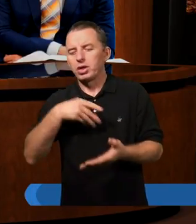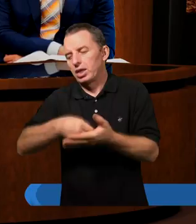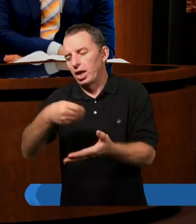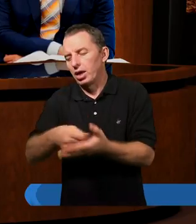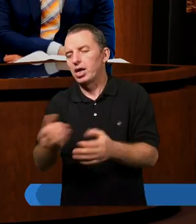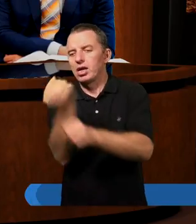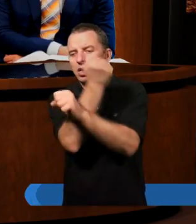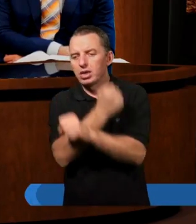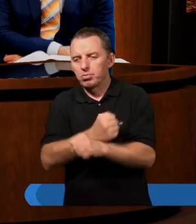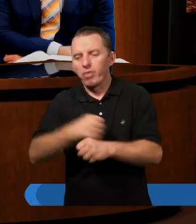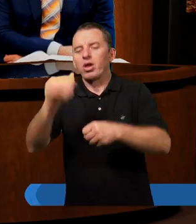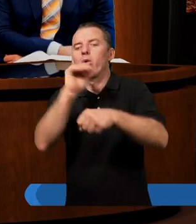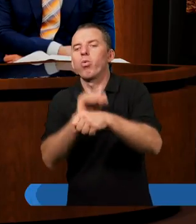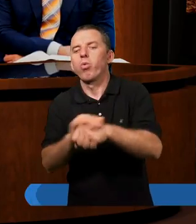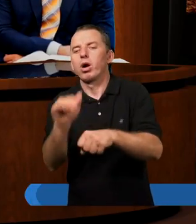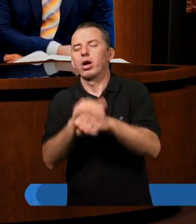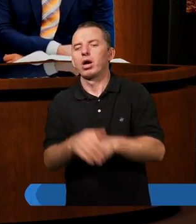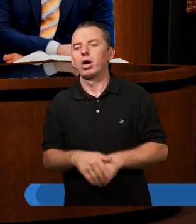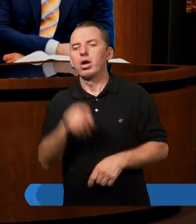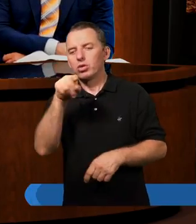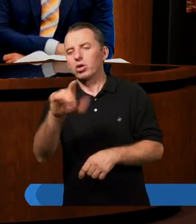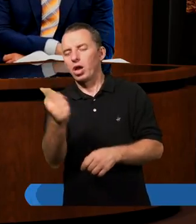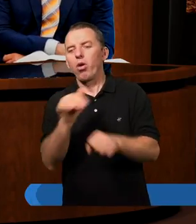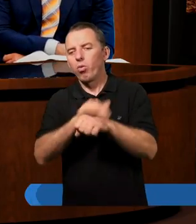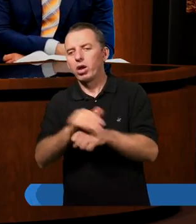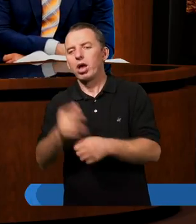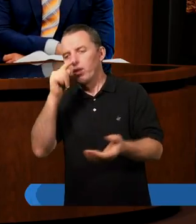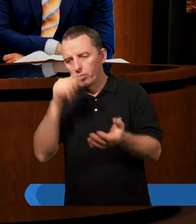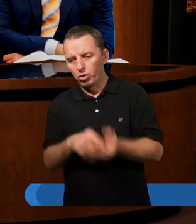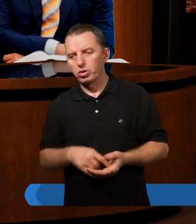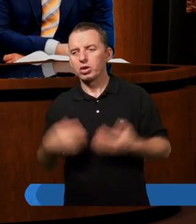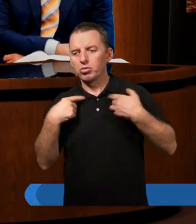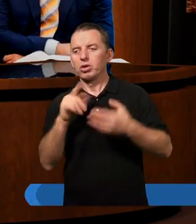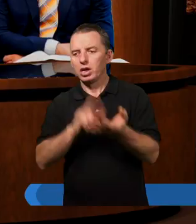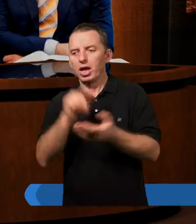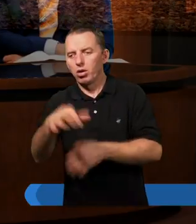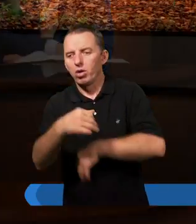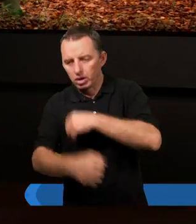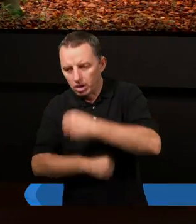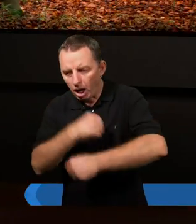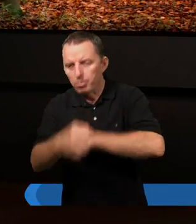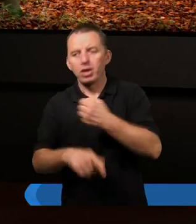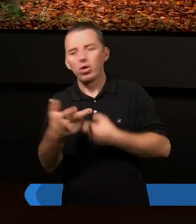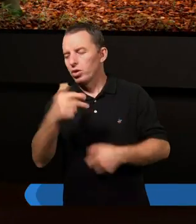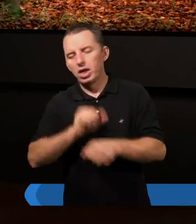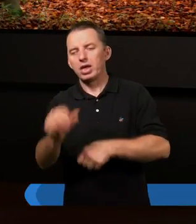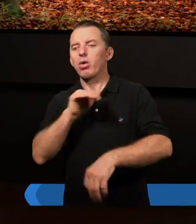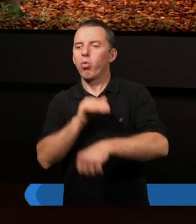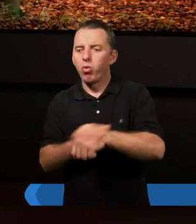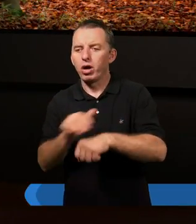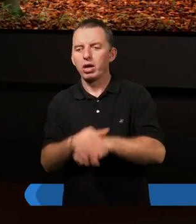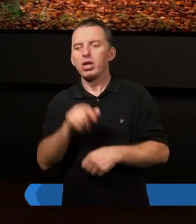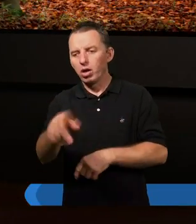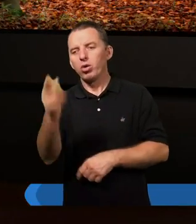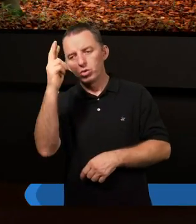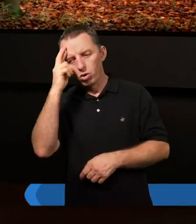zbawienie, łaskę. Co to za łaska, jak ja sobie muszę na nią zapracować? To nie jest łaska. On